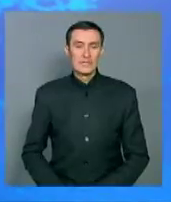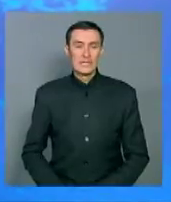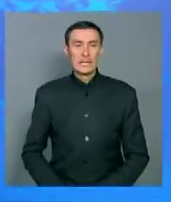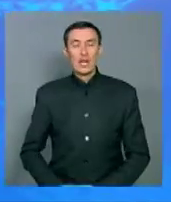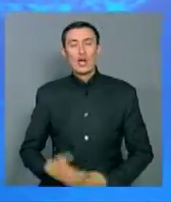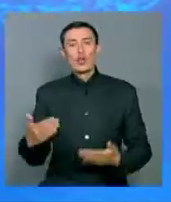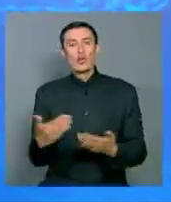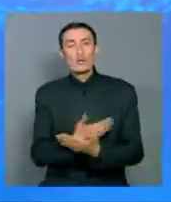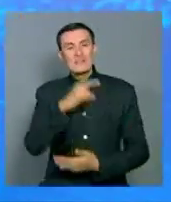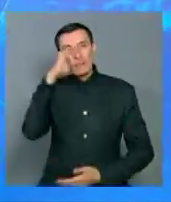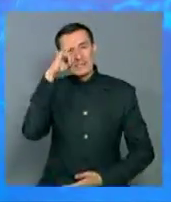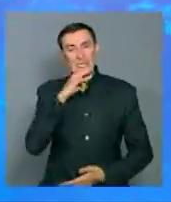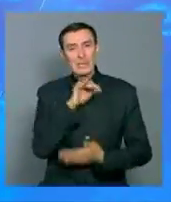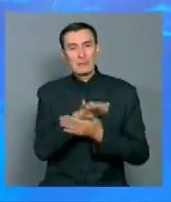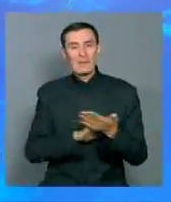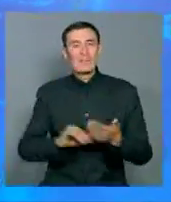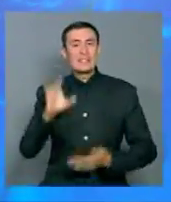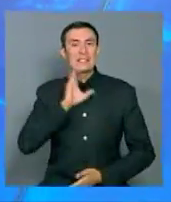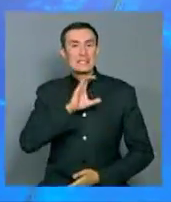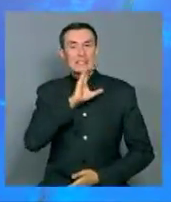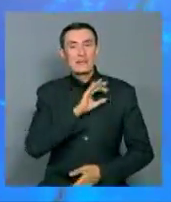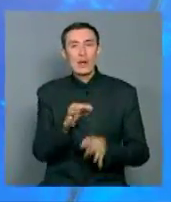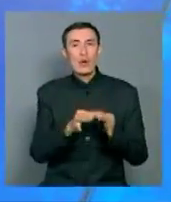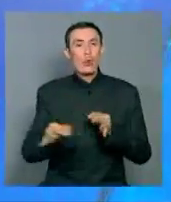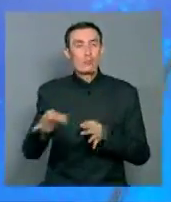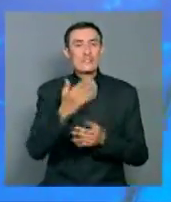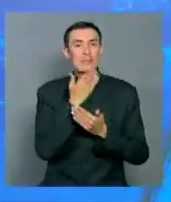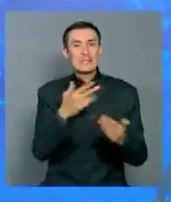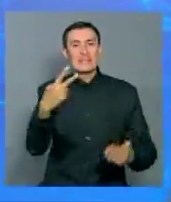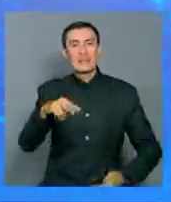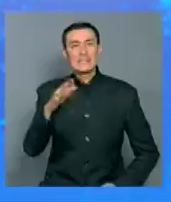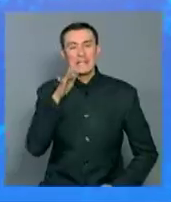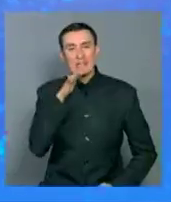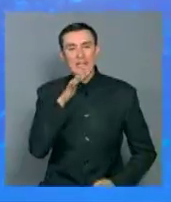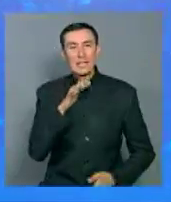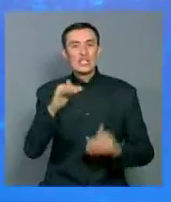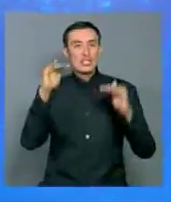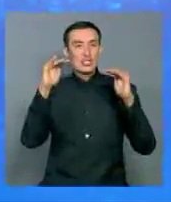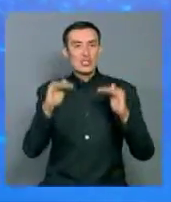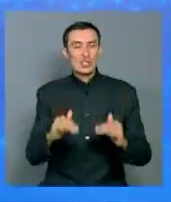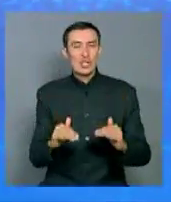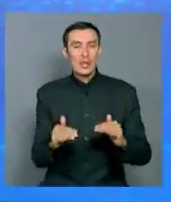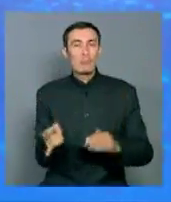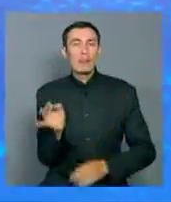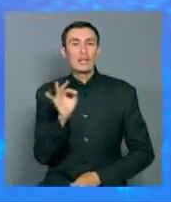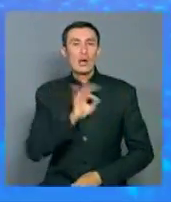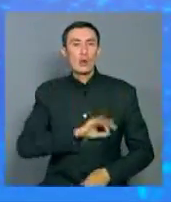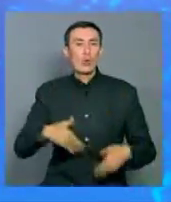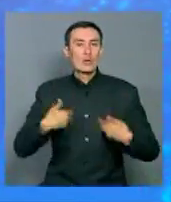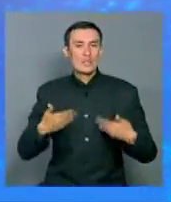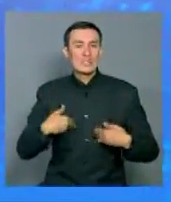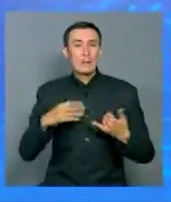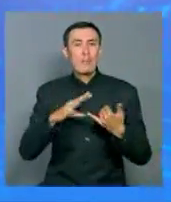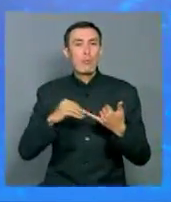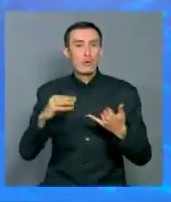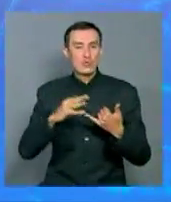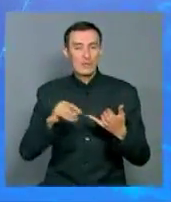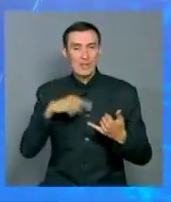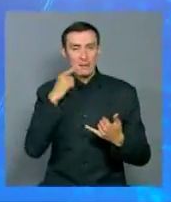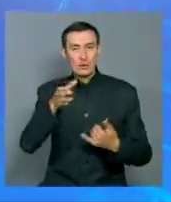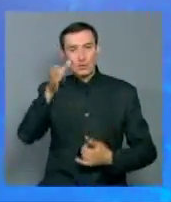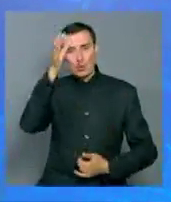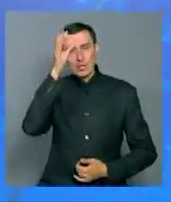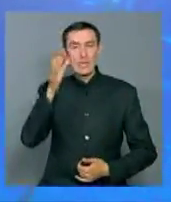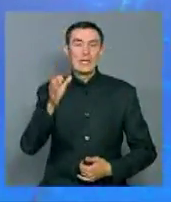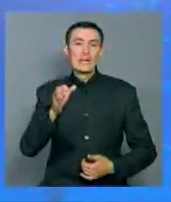Вернемся в Казахстан. северных регионах страны за последние 20 лет наблюдается снижение плодородности почвы. Так утверждают ученые